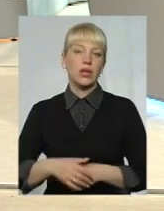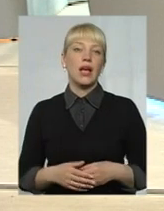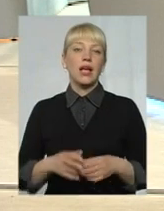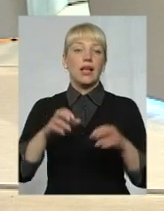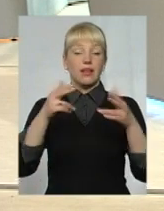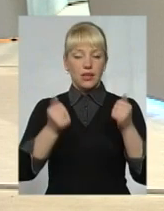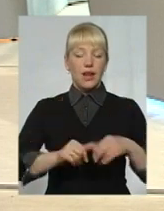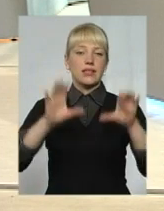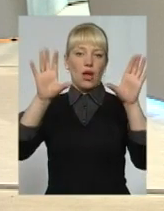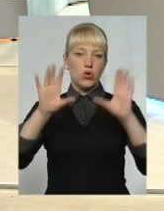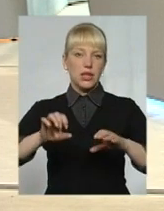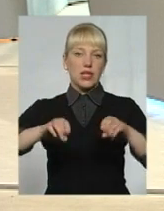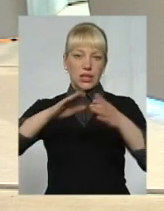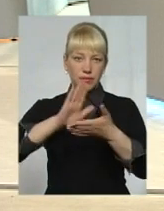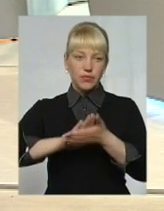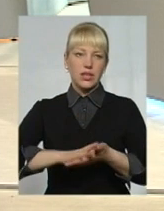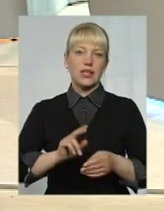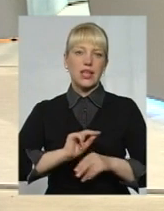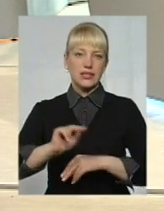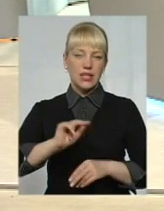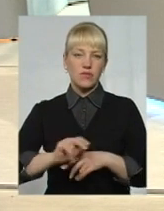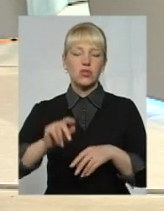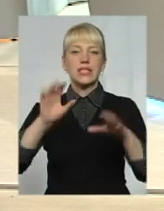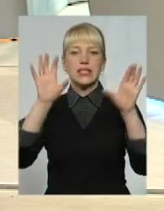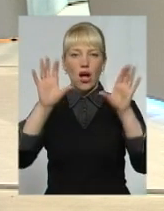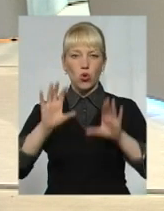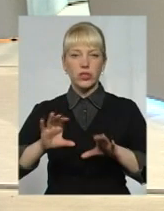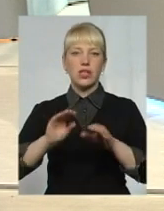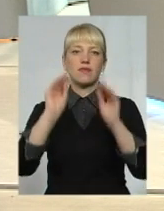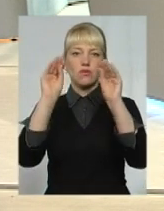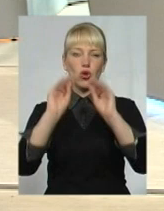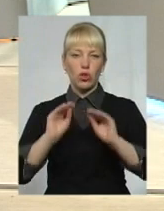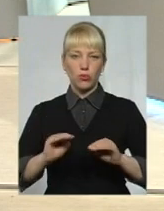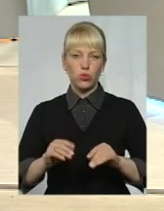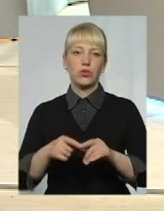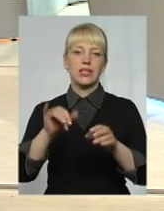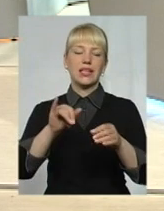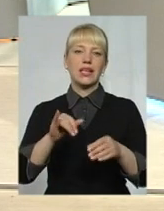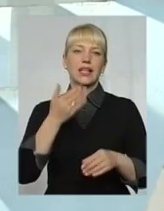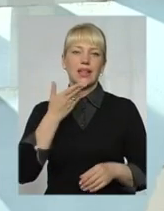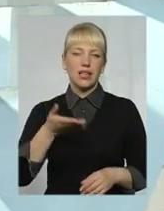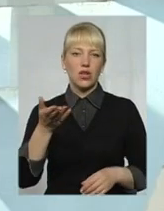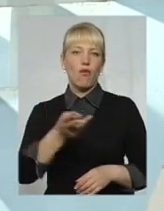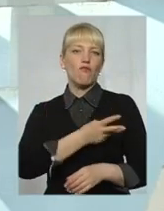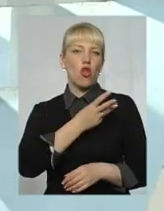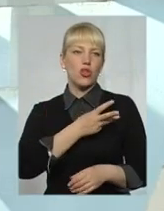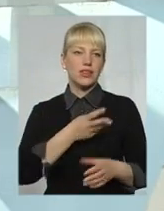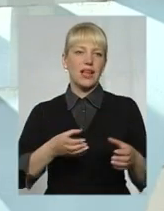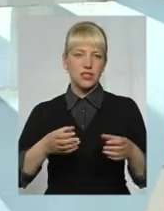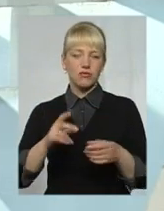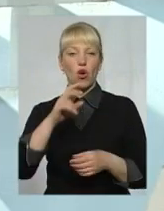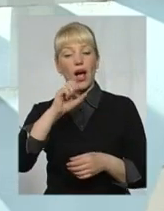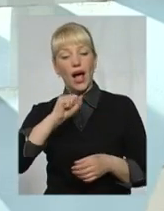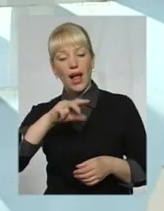законодавство регламентує, наставництво. Законодавство регламентує і декларує волонтерство. Разом з тим,